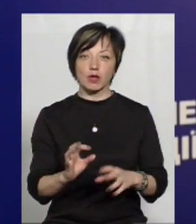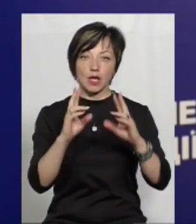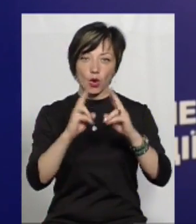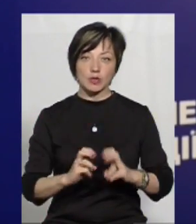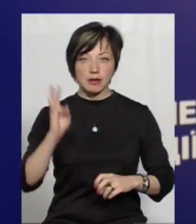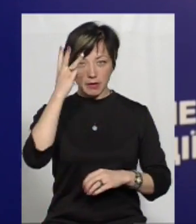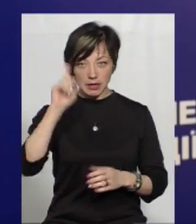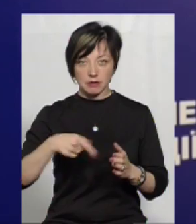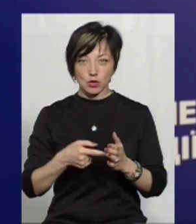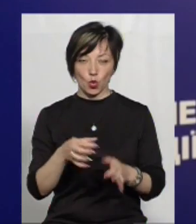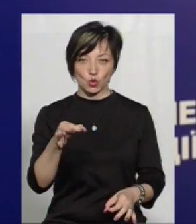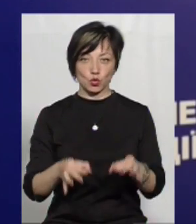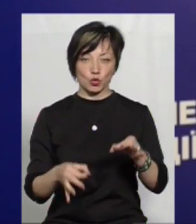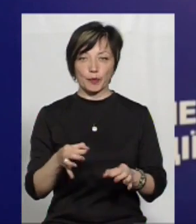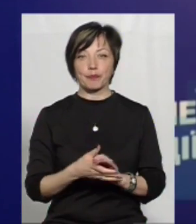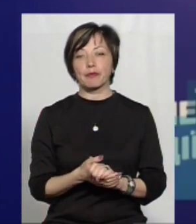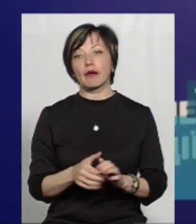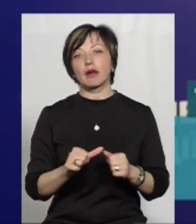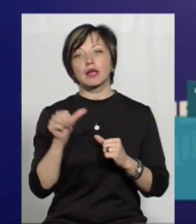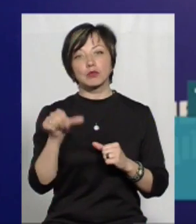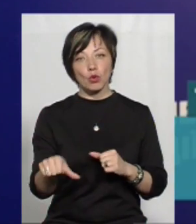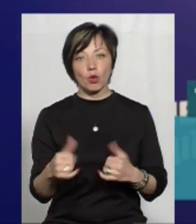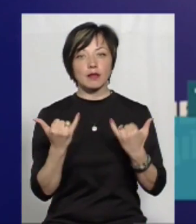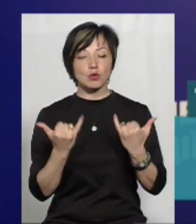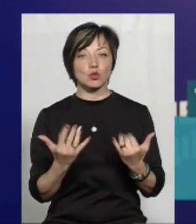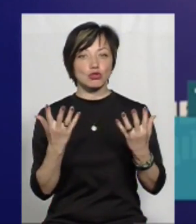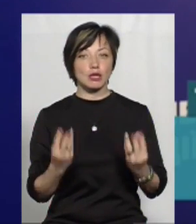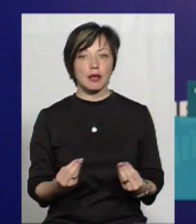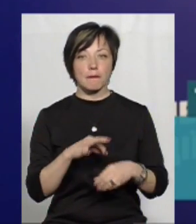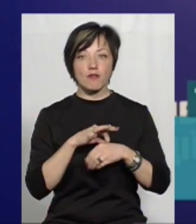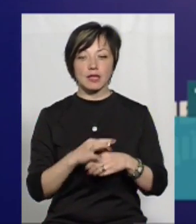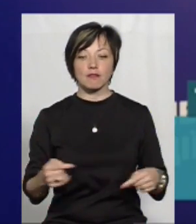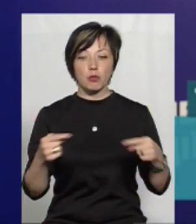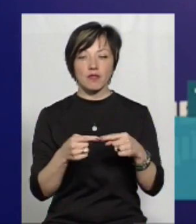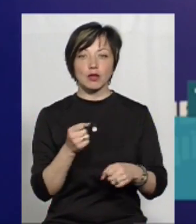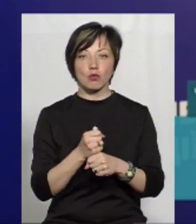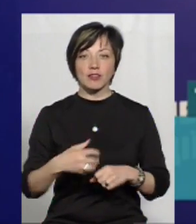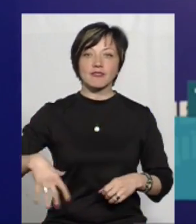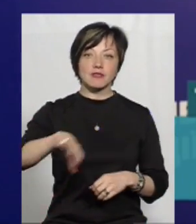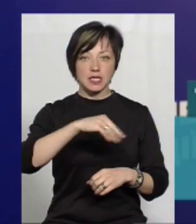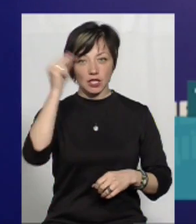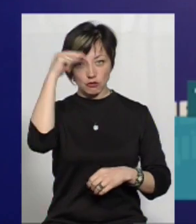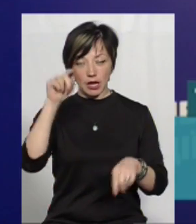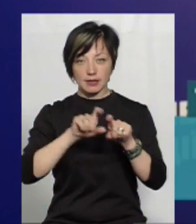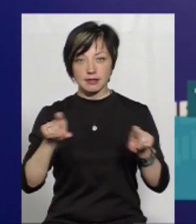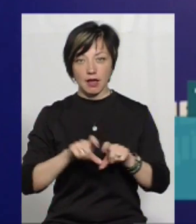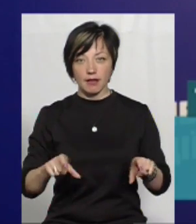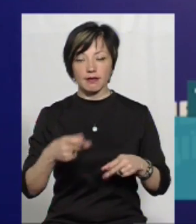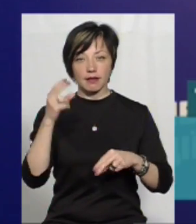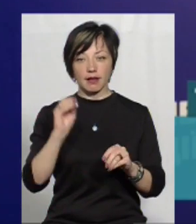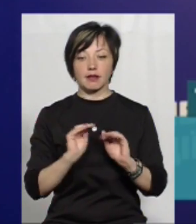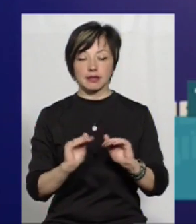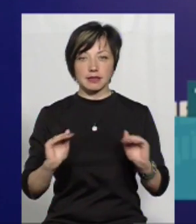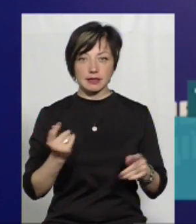Хмельницького міського суду. Крім того, на сьогоднішній день проведена відповідна робота в усіх навчальних закладах, де навчаються